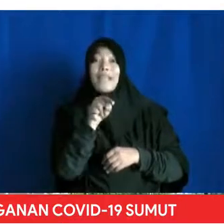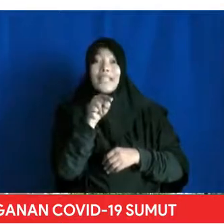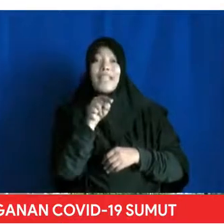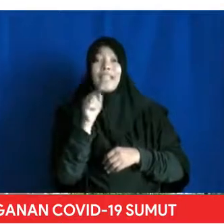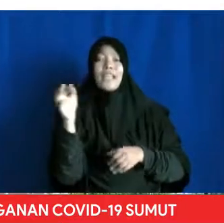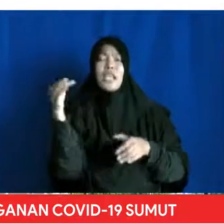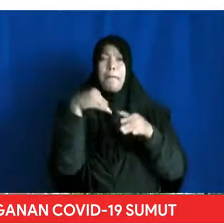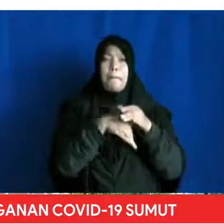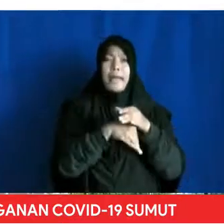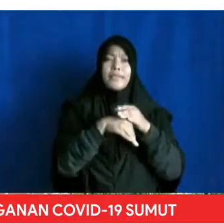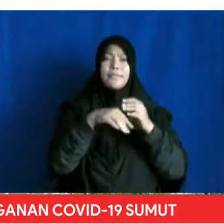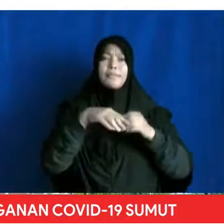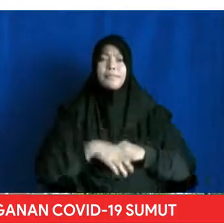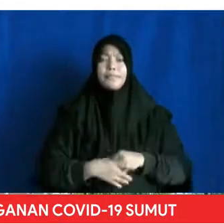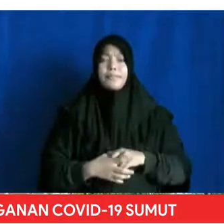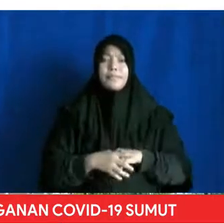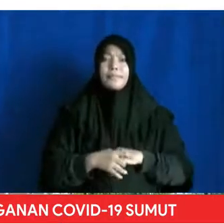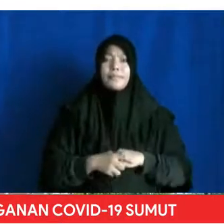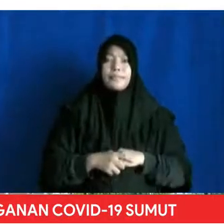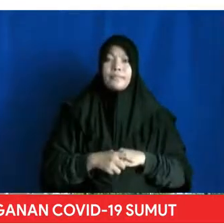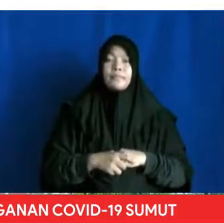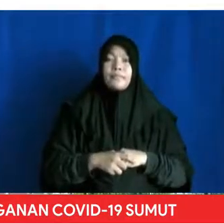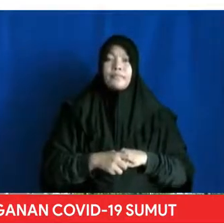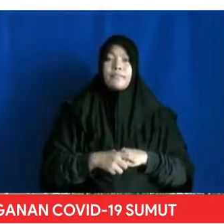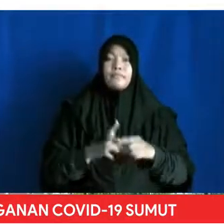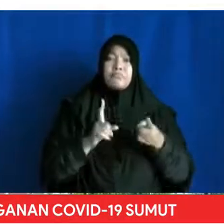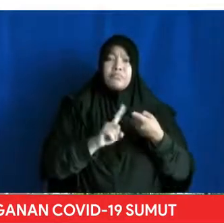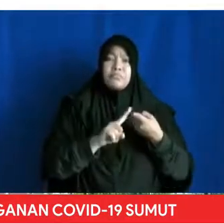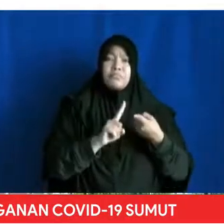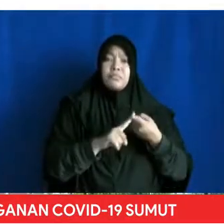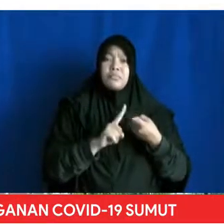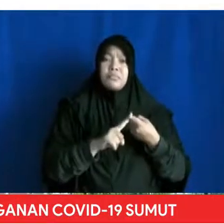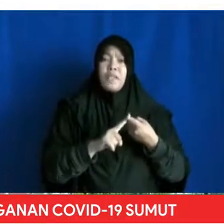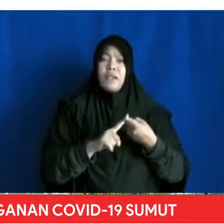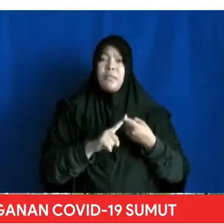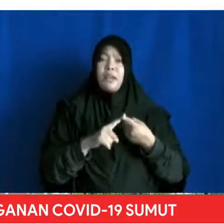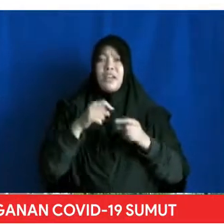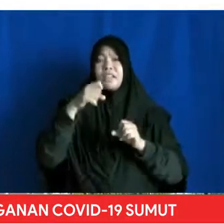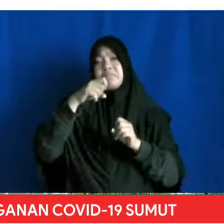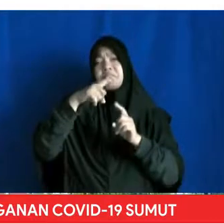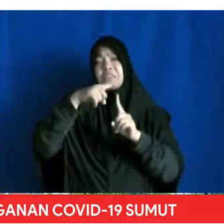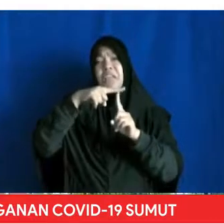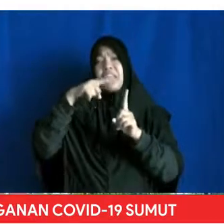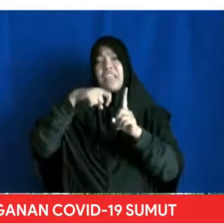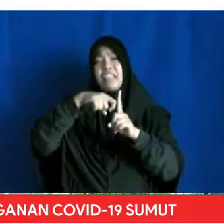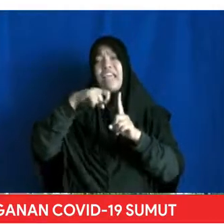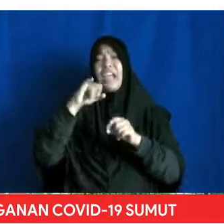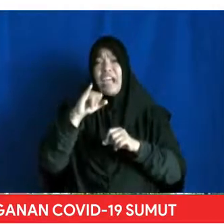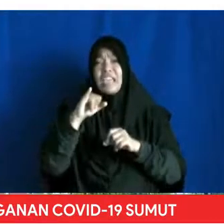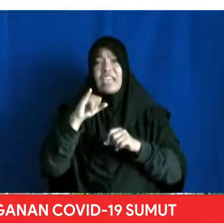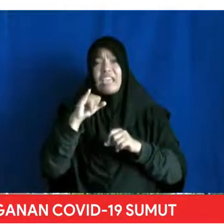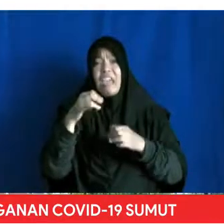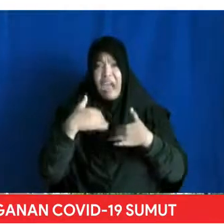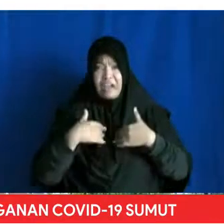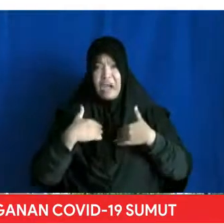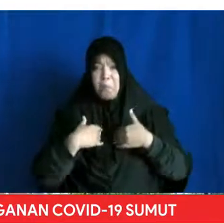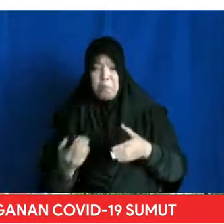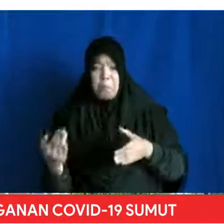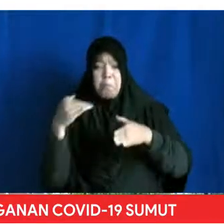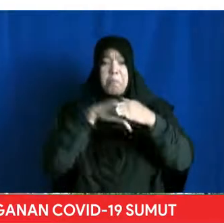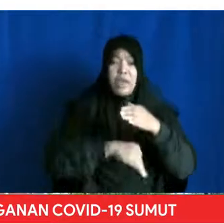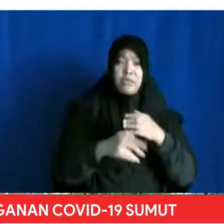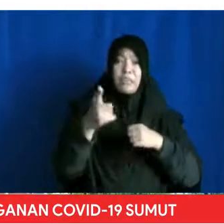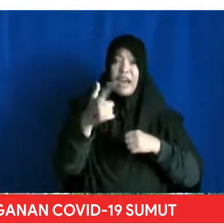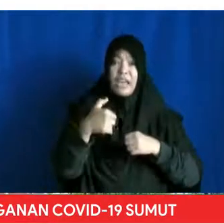Yang pertama apakah masih ada TKI yang akan masuk ke sumut Dan bagaimana penanganannya Saudara